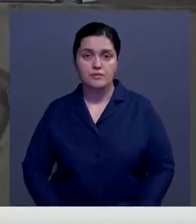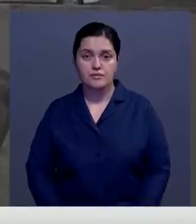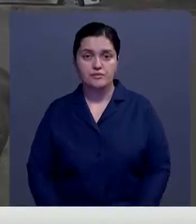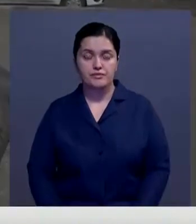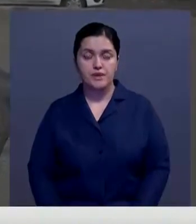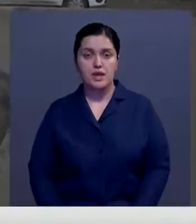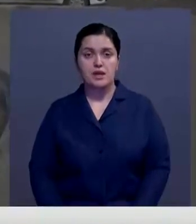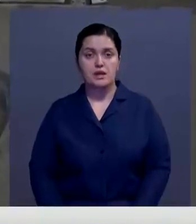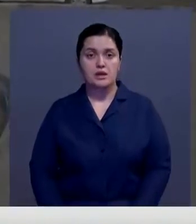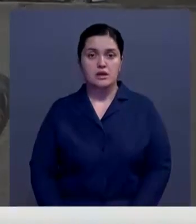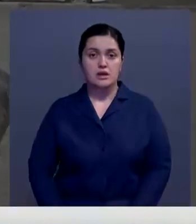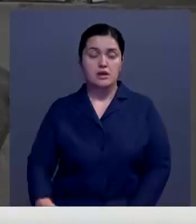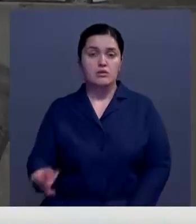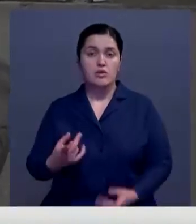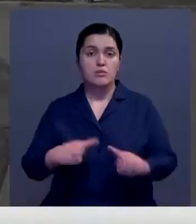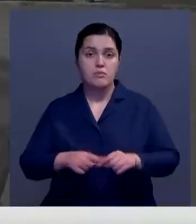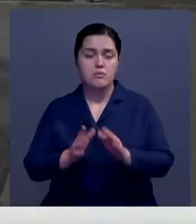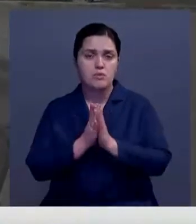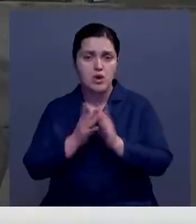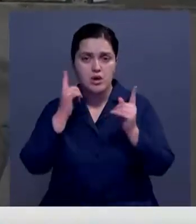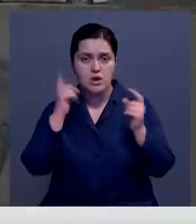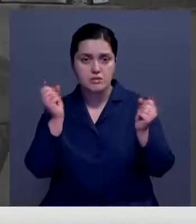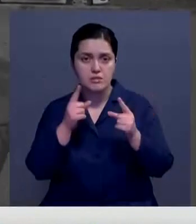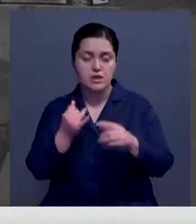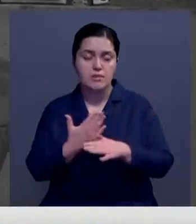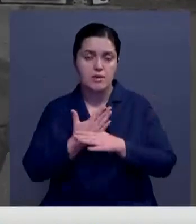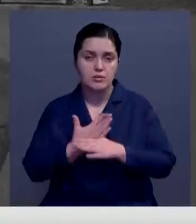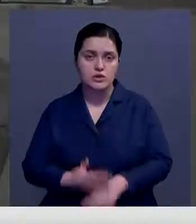да. И вот компетентные органы просим разобраться и помочь.